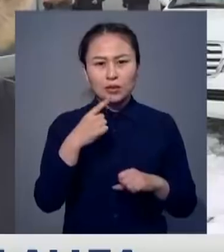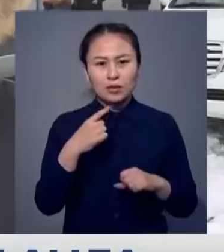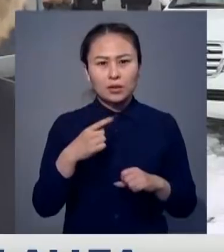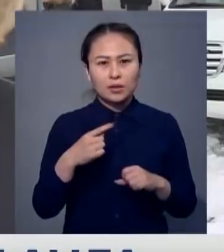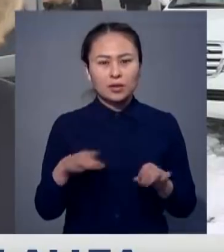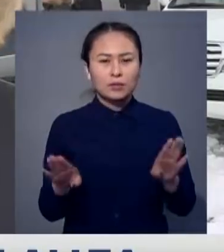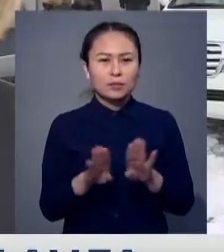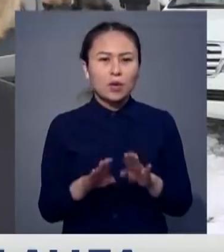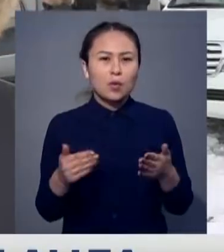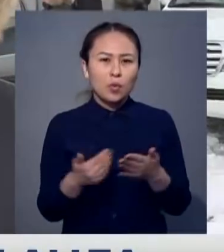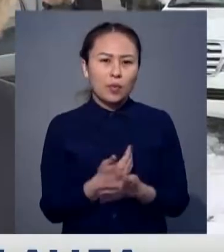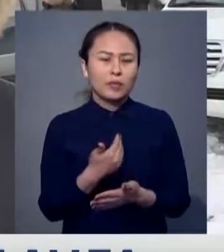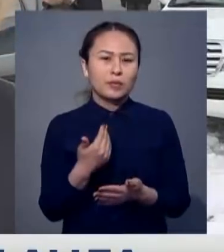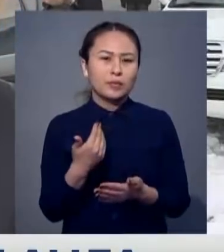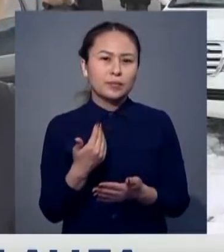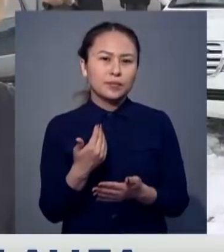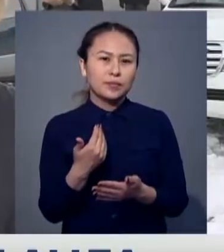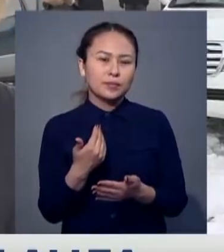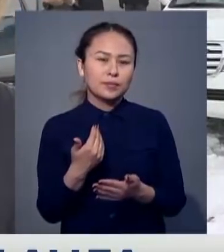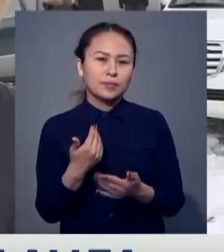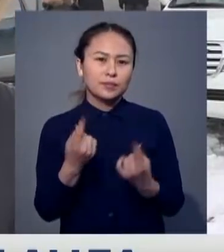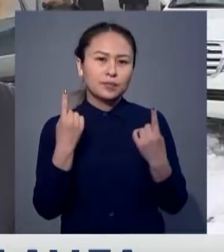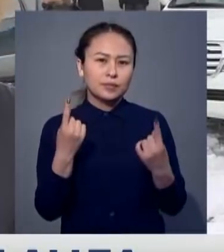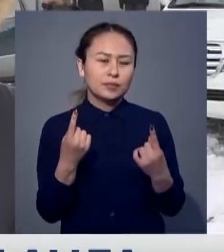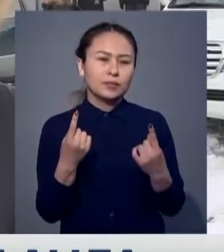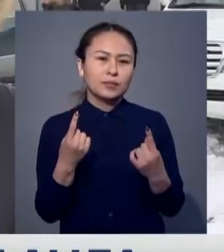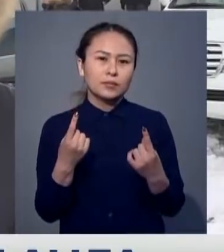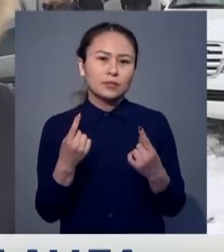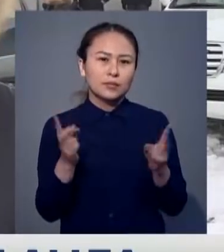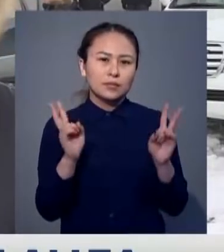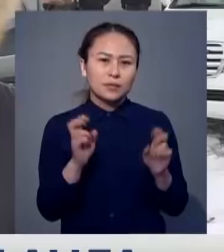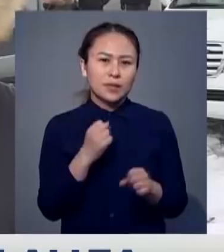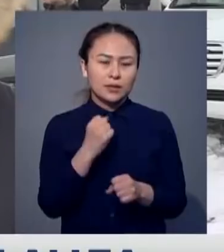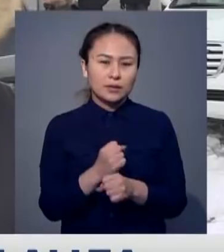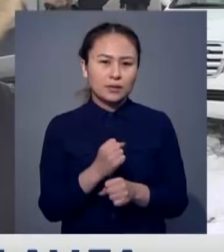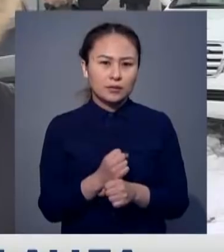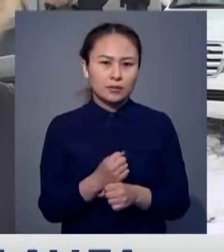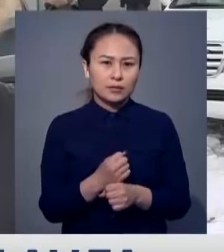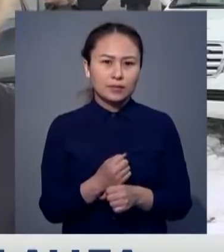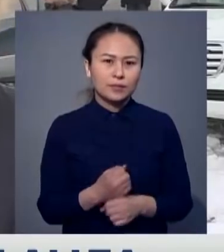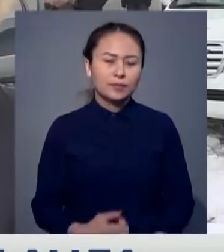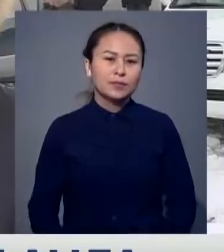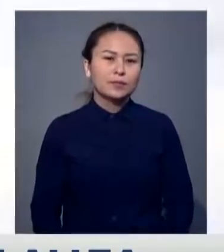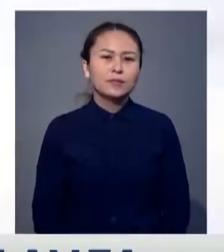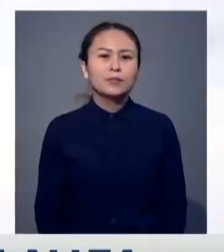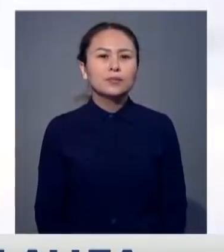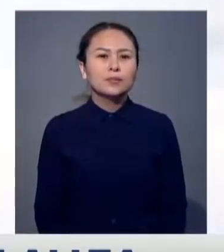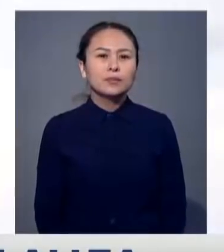осыны жаңғыртуының мақсатындағы мұна, ұлған ұлған жетіғырма қаласы аясындағы жасалуатқан үлкен бір шарамыз деп айтымызды.